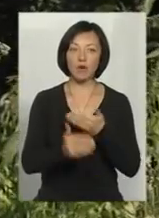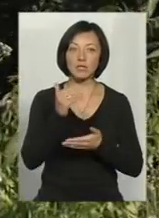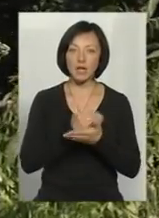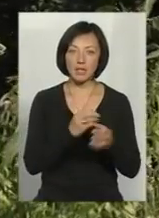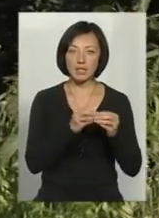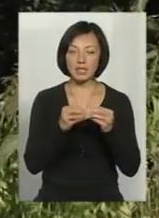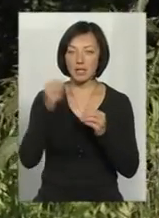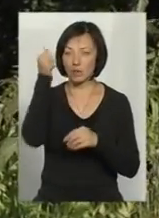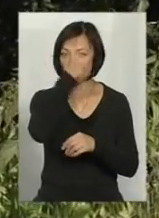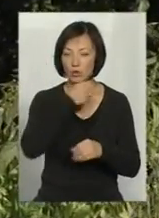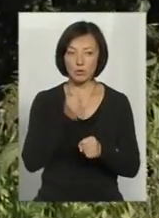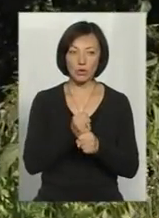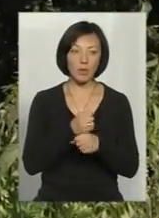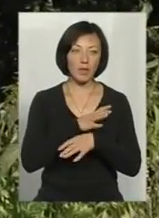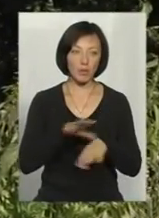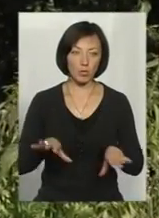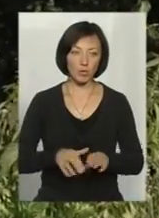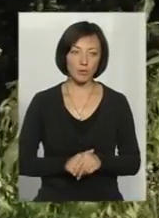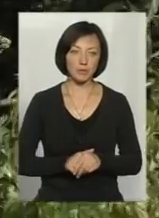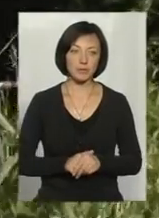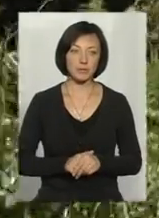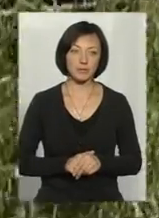десятки років зроблено так і не було.